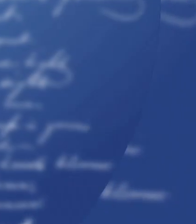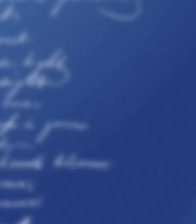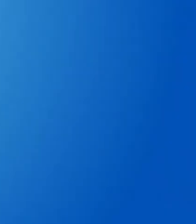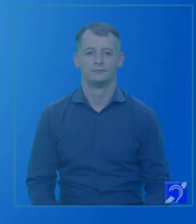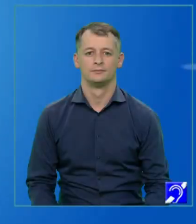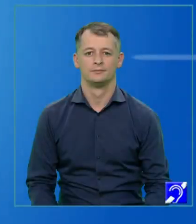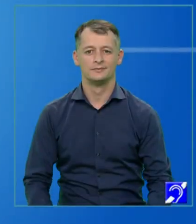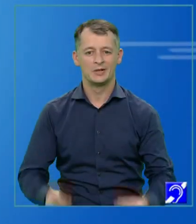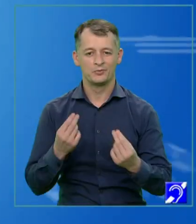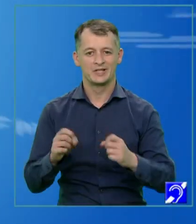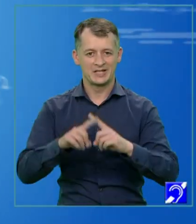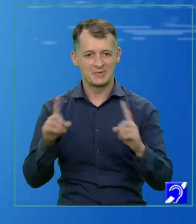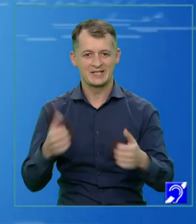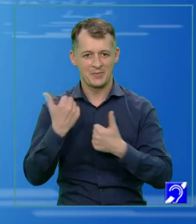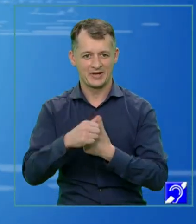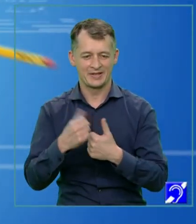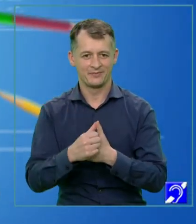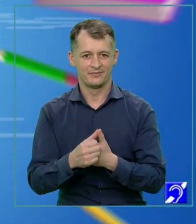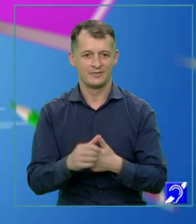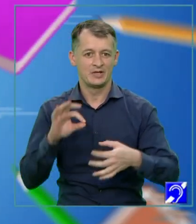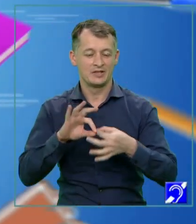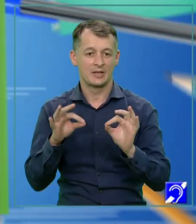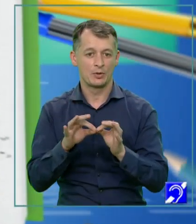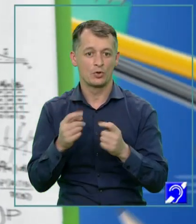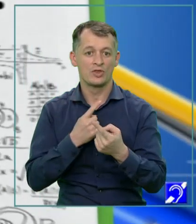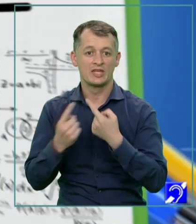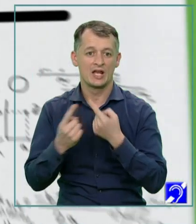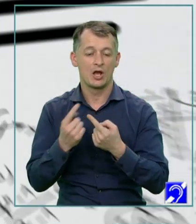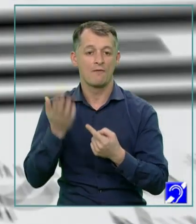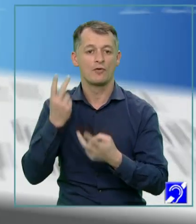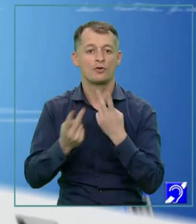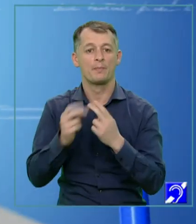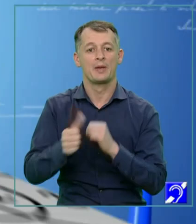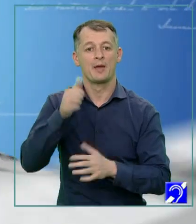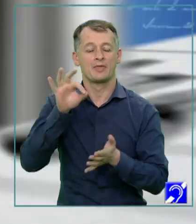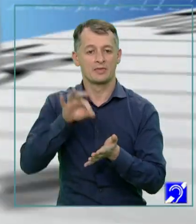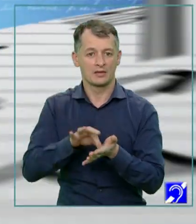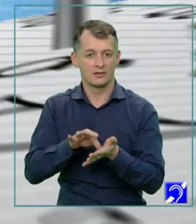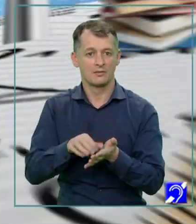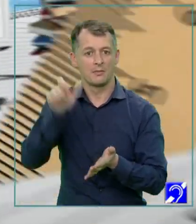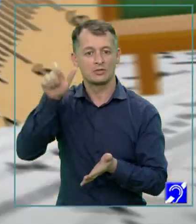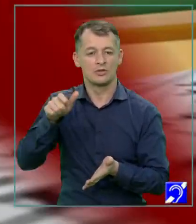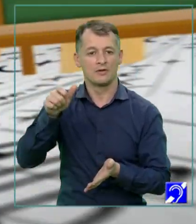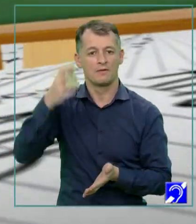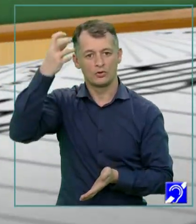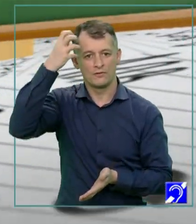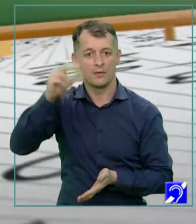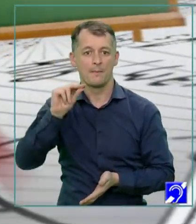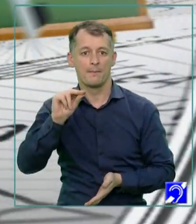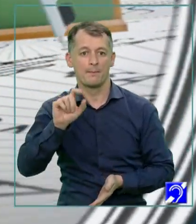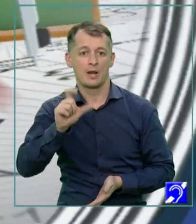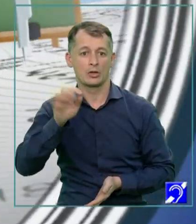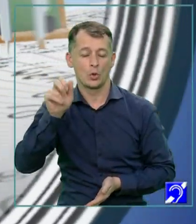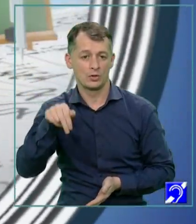Bună dimineața, prieteni! Termenul dialog a fost folosit pentru prima dată de către filozoful grec Platon, în ale cărui